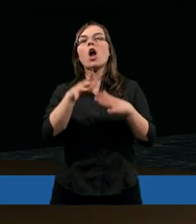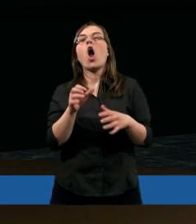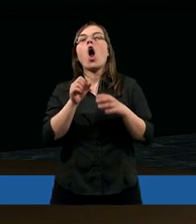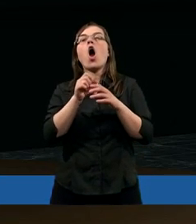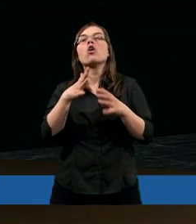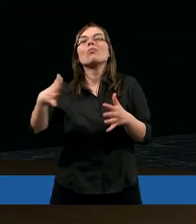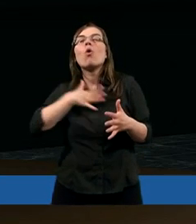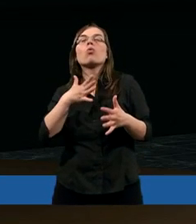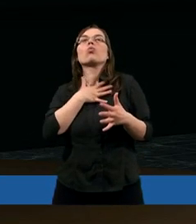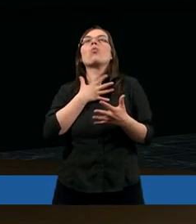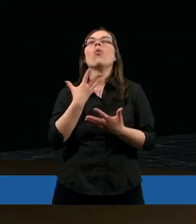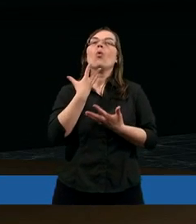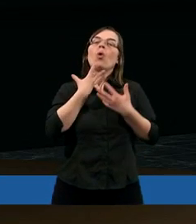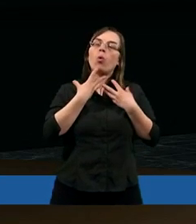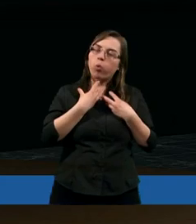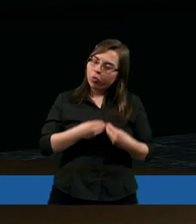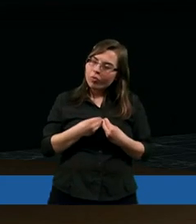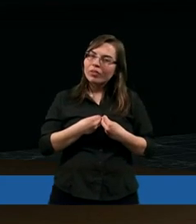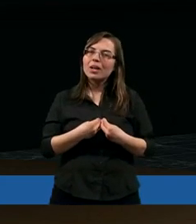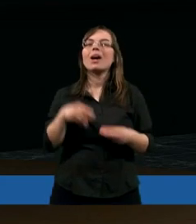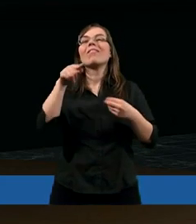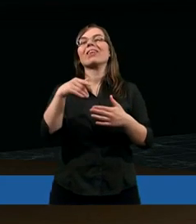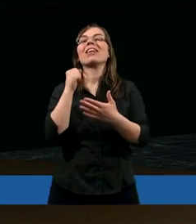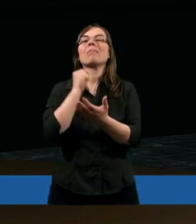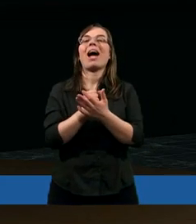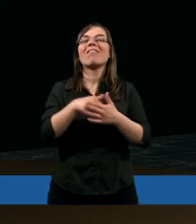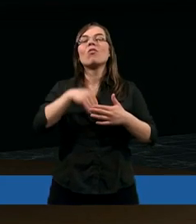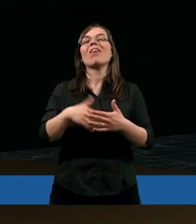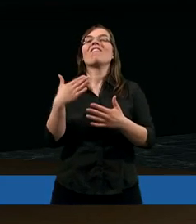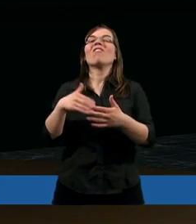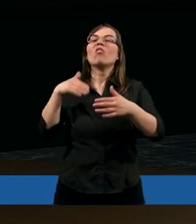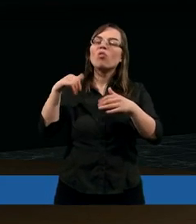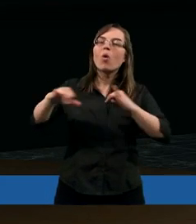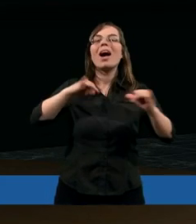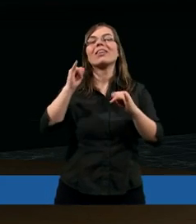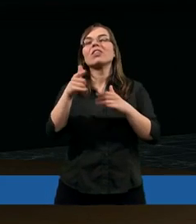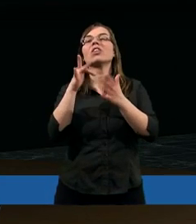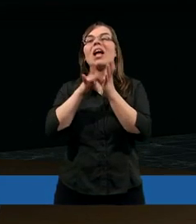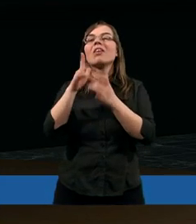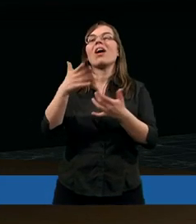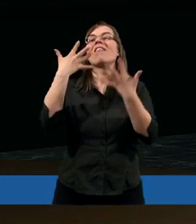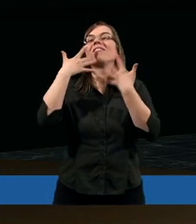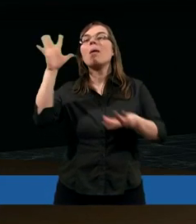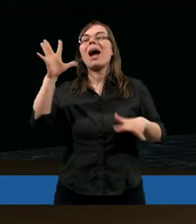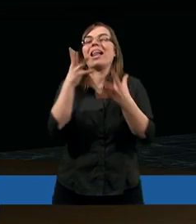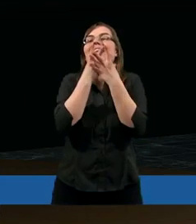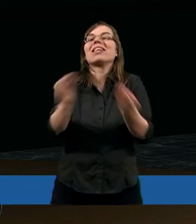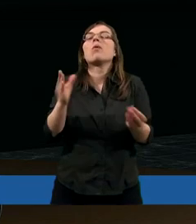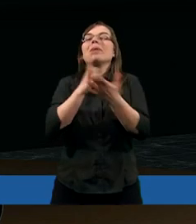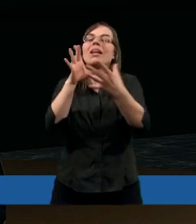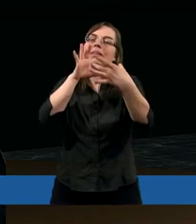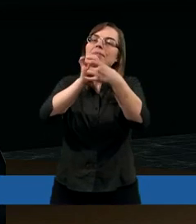odczułem rzeczywiście ulgę w tym sprawowaniu władzy i wypalenie znikło.